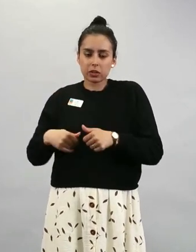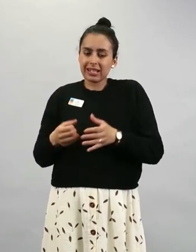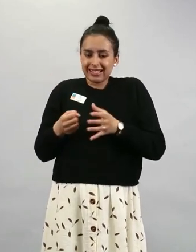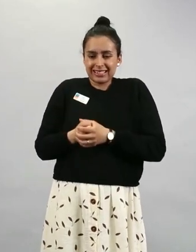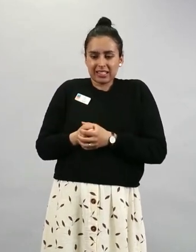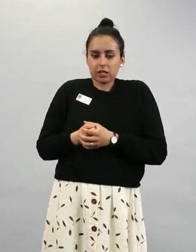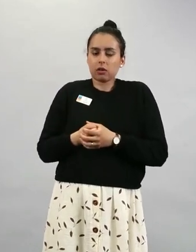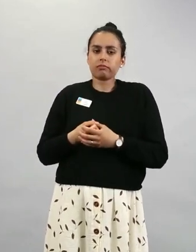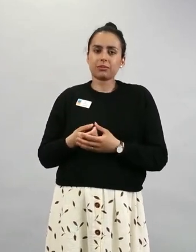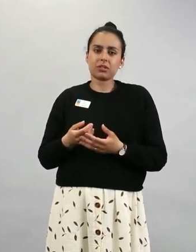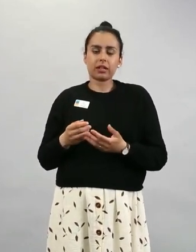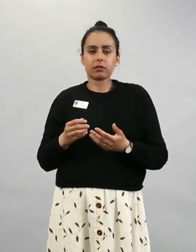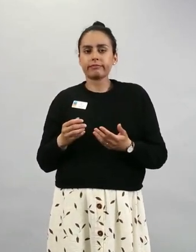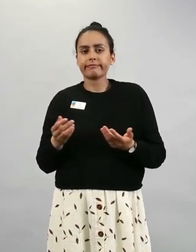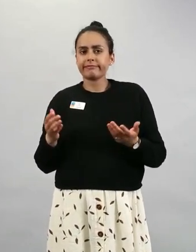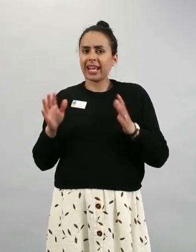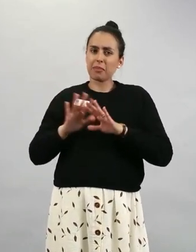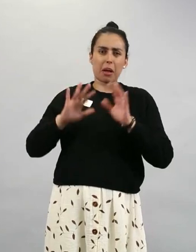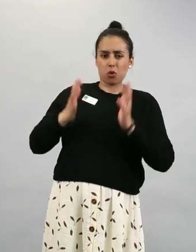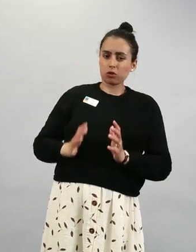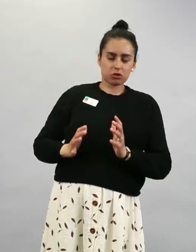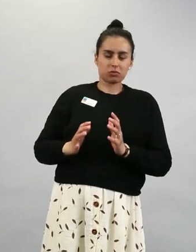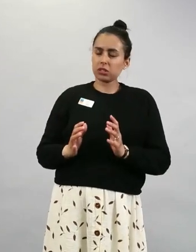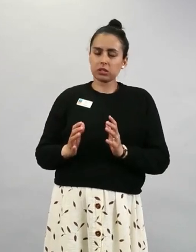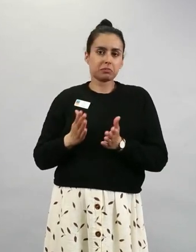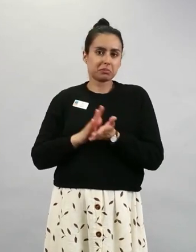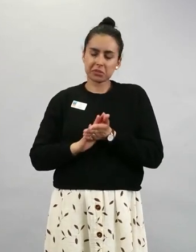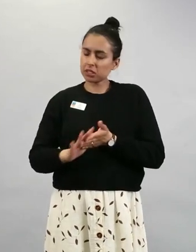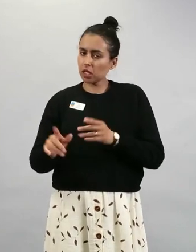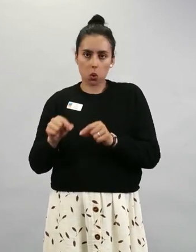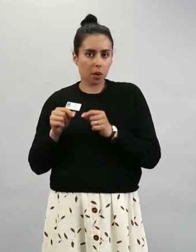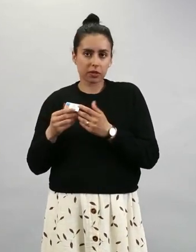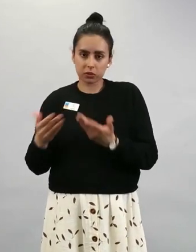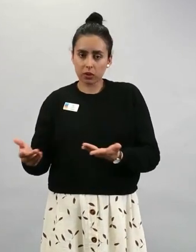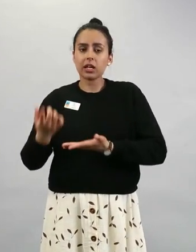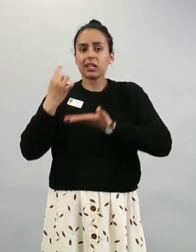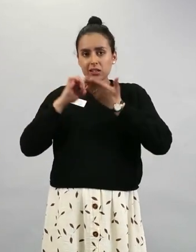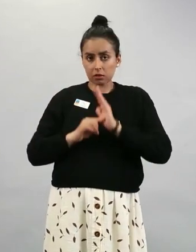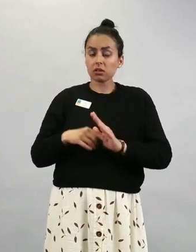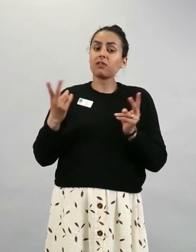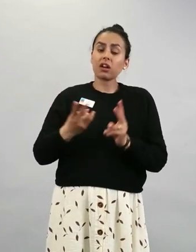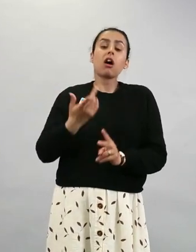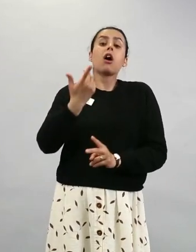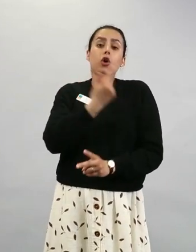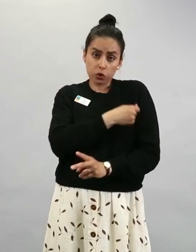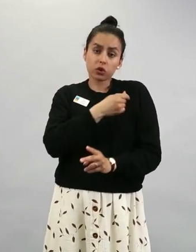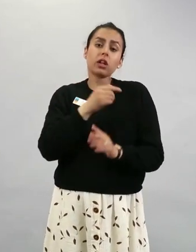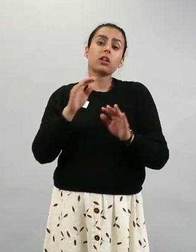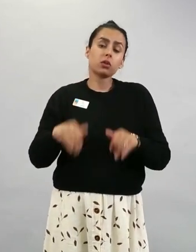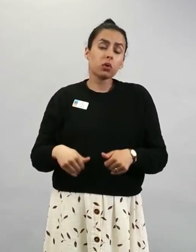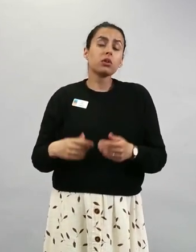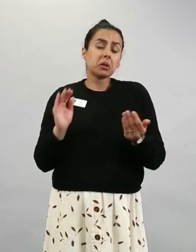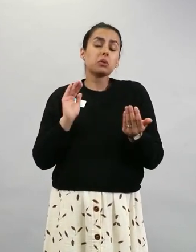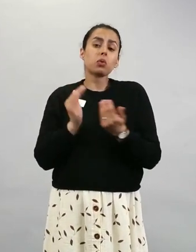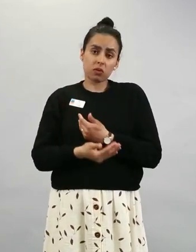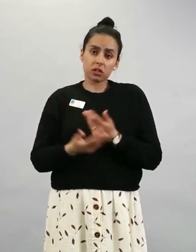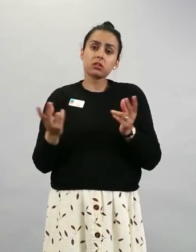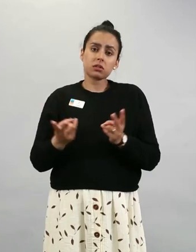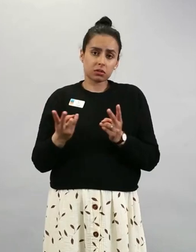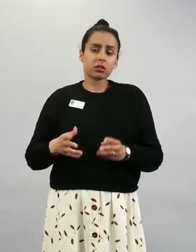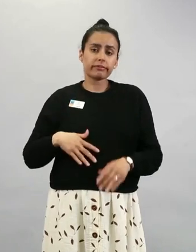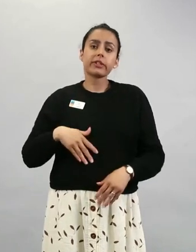siitä näkökulmasta on turvallista tulla raskaaksi myöskin rokottamisen hetkellä. Eli meidän suositus on se, että